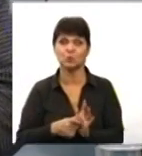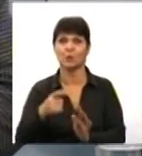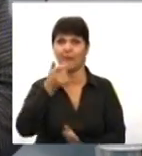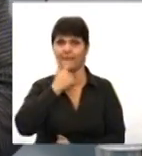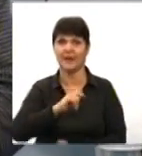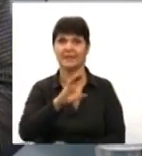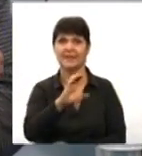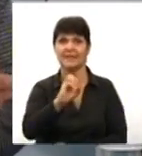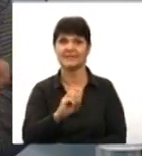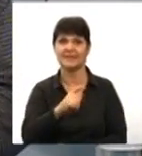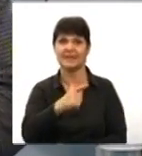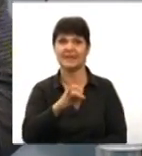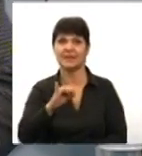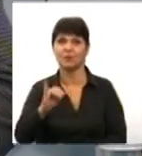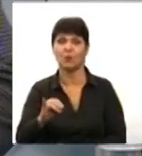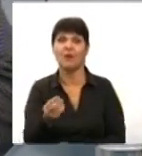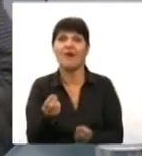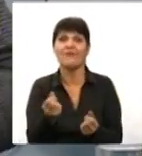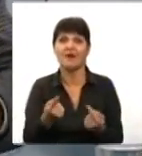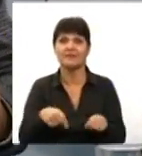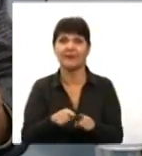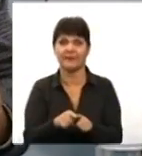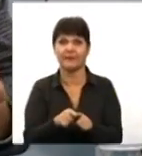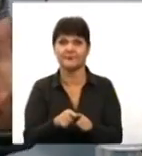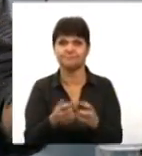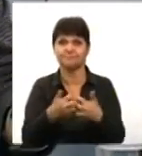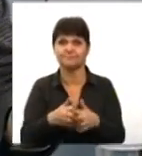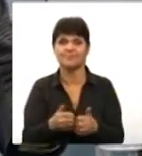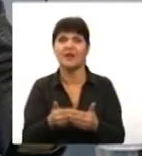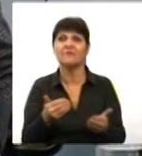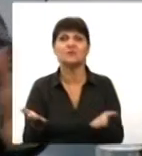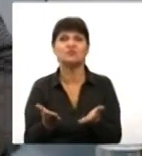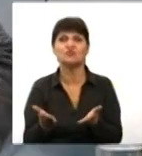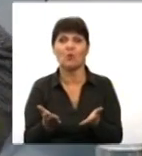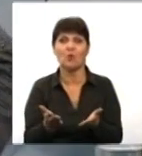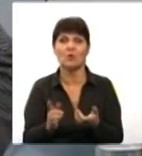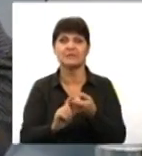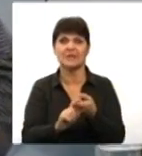щодо вартості таких пристроїв. Від чого вона залежить, комплектуючи?